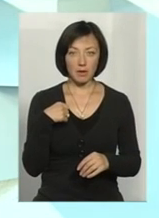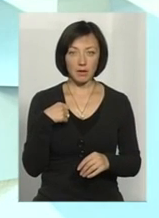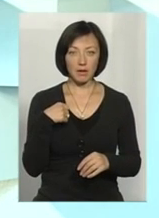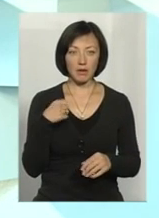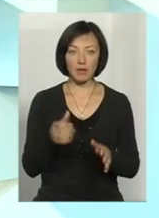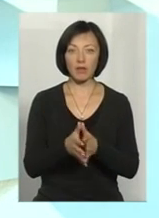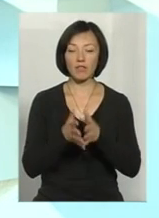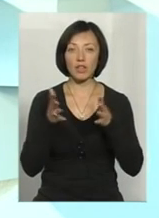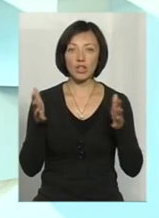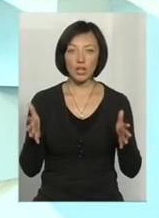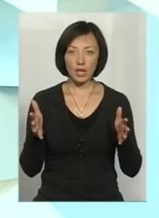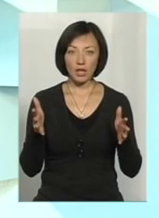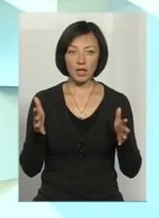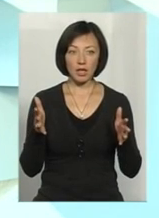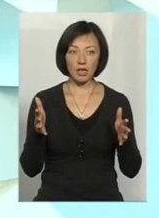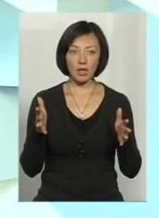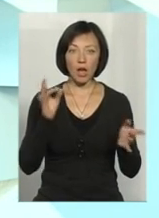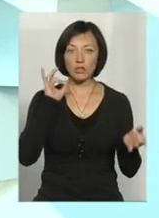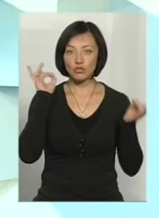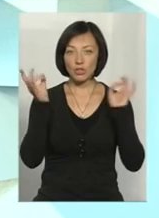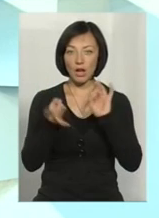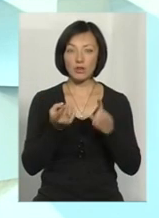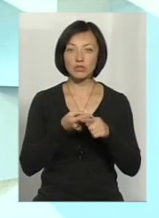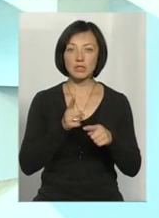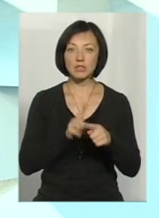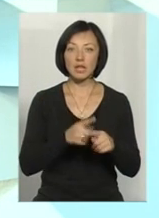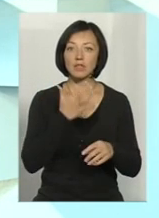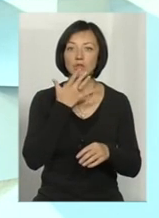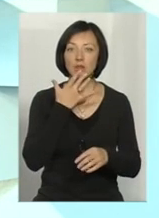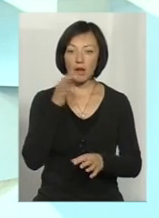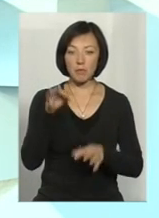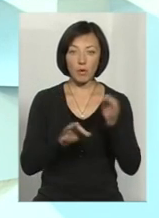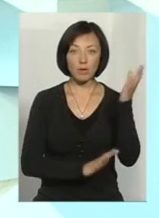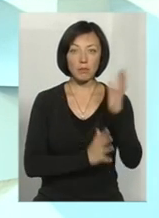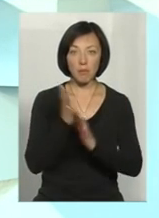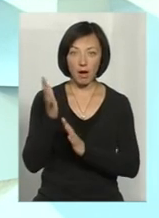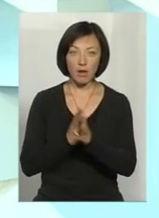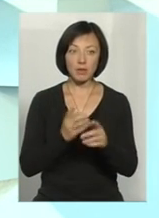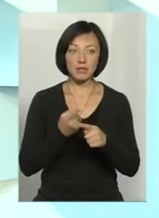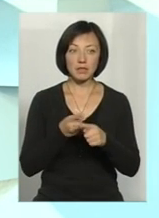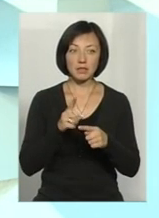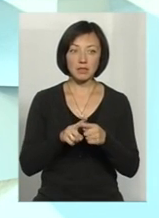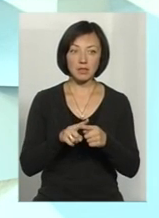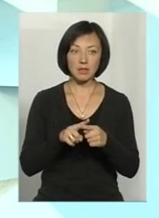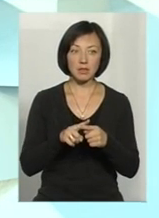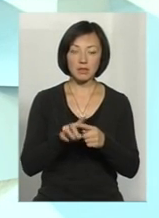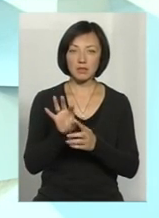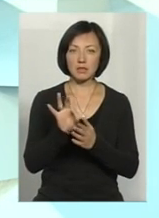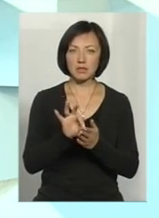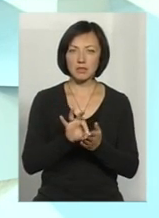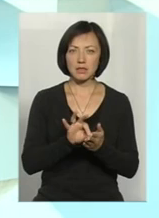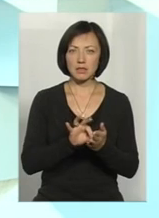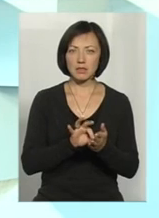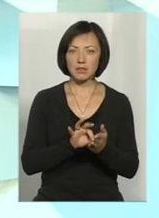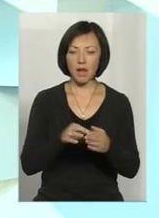великий аншлаг про те, що це національний природний парк, там стоїть біля гори. А за цим аншлагом ми одразу бачимо і купи